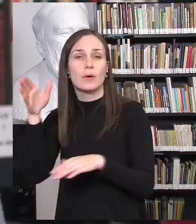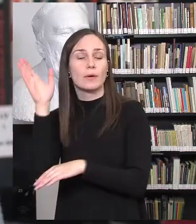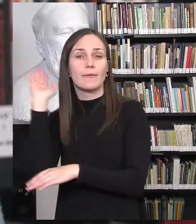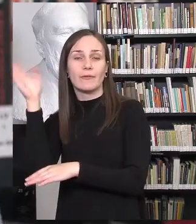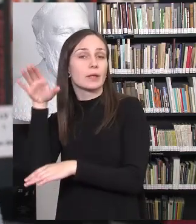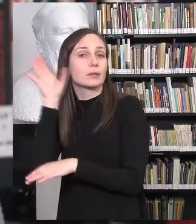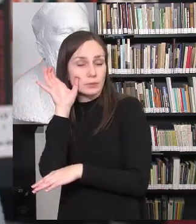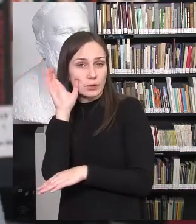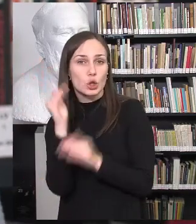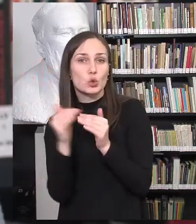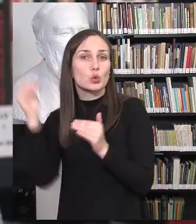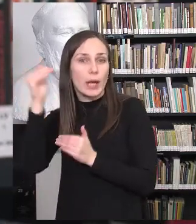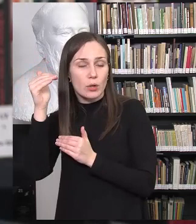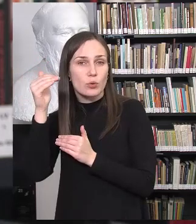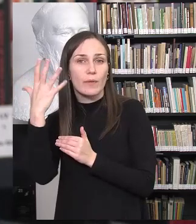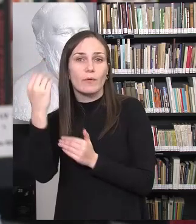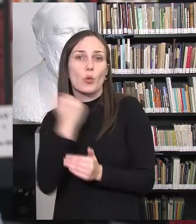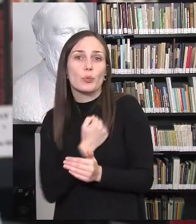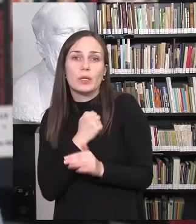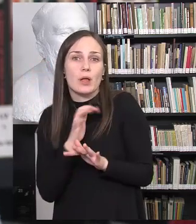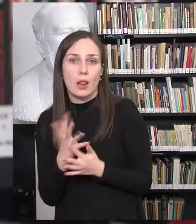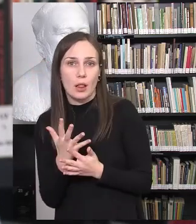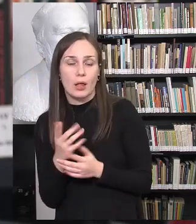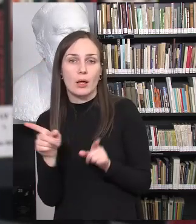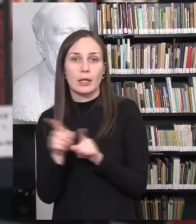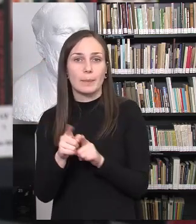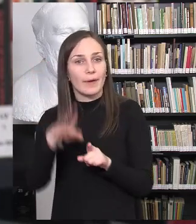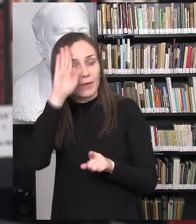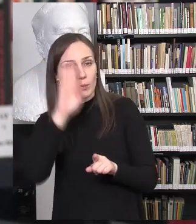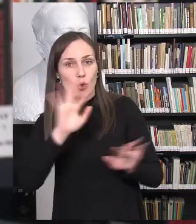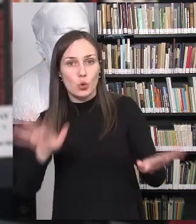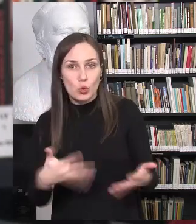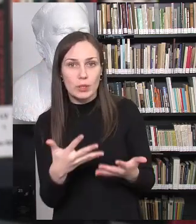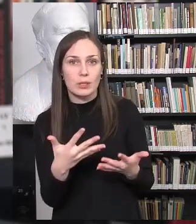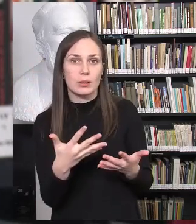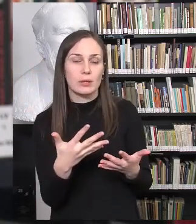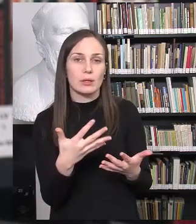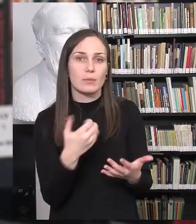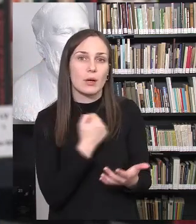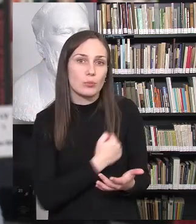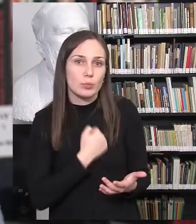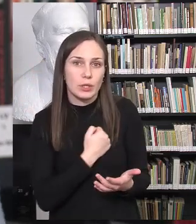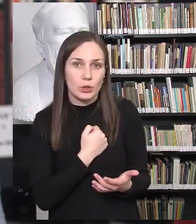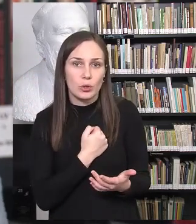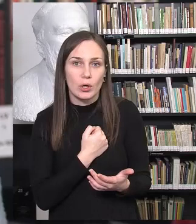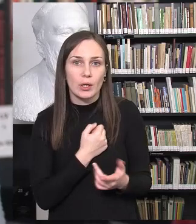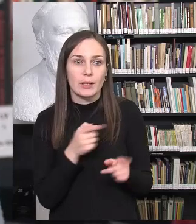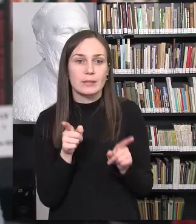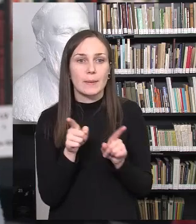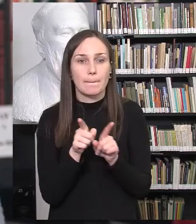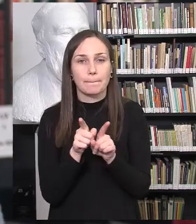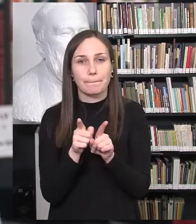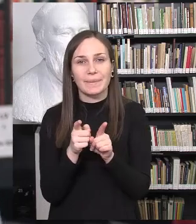suaugusieji turbūt bijo vaikam to lytiškumo turnio daryt todėl, kad mes labai aiškiai suvulgarinam tos